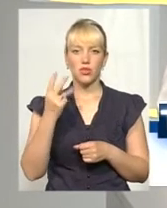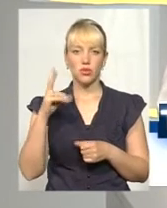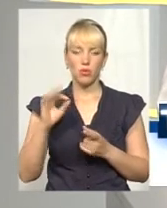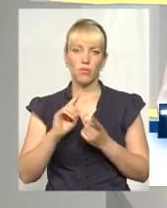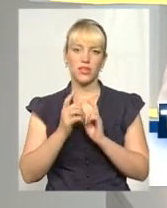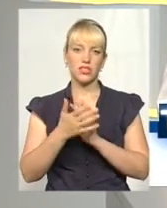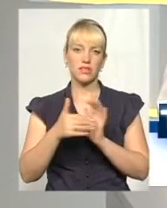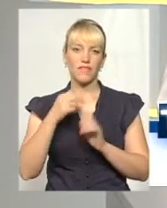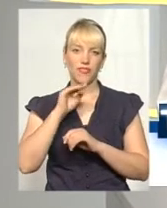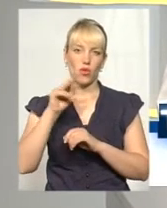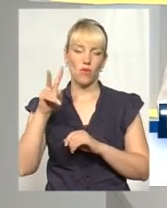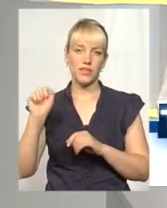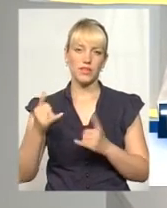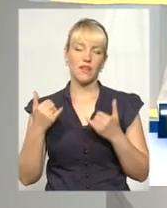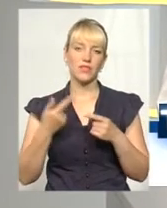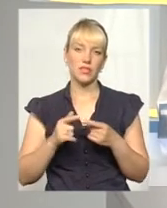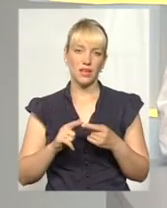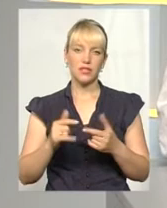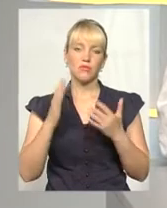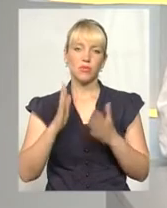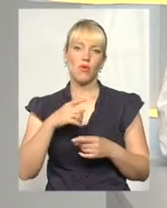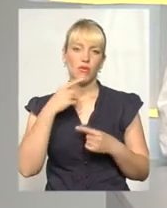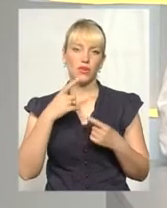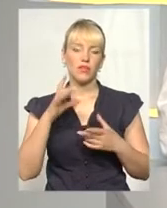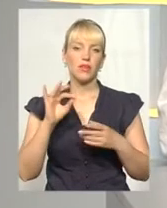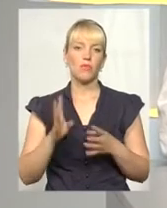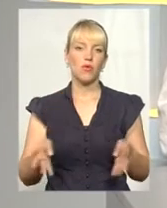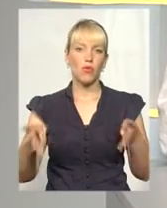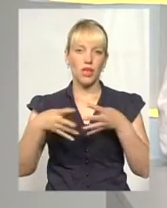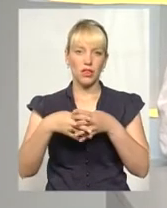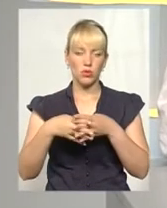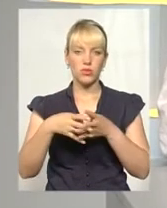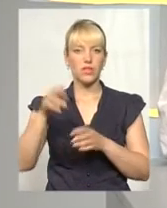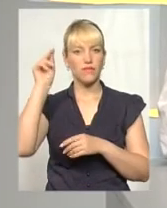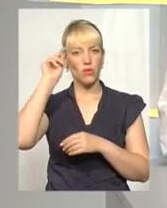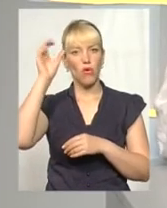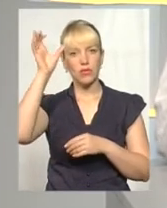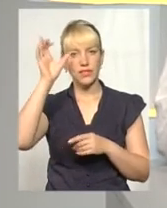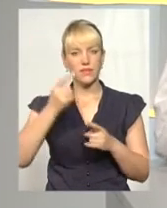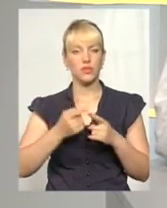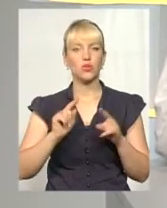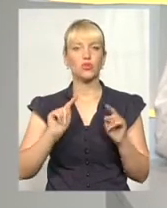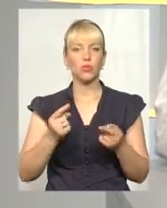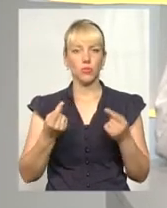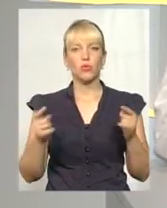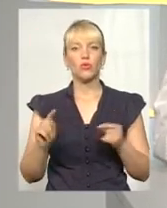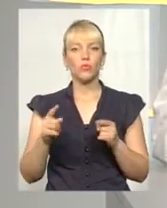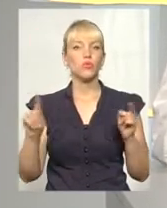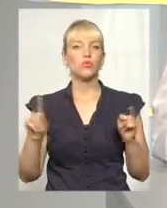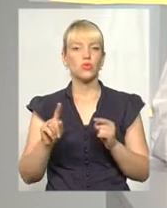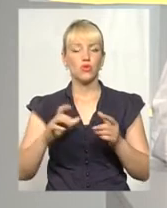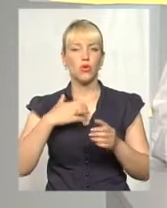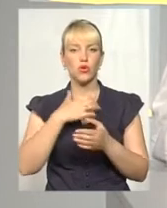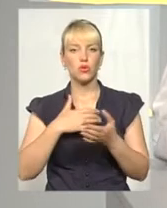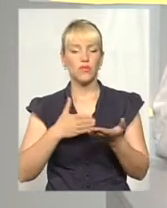Оксана Фіновська. У цій студії сьогодні говоримо про інклюзивну освіту. Чому? Тому що основним напрямком політики